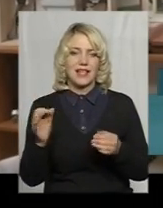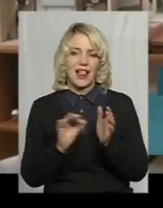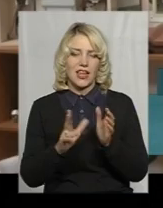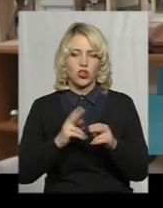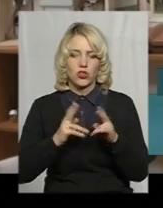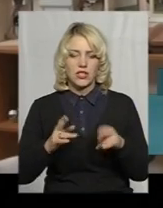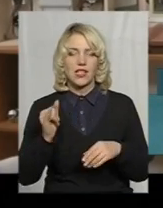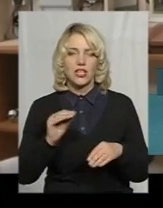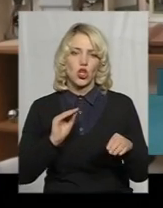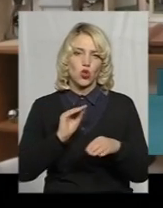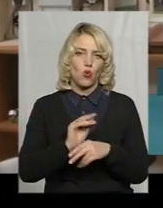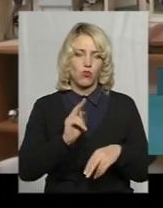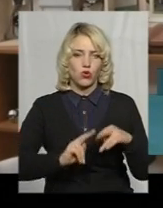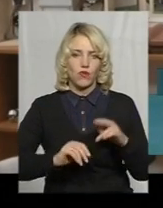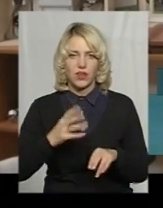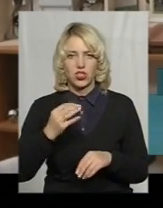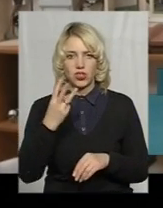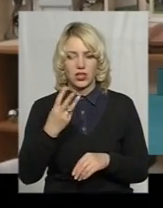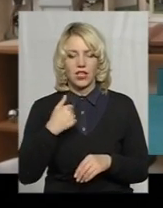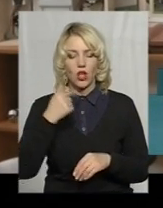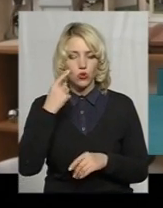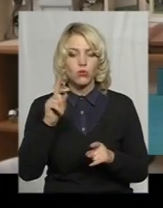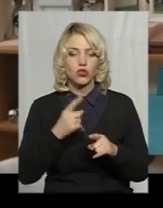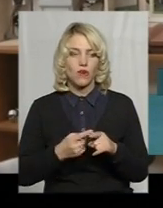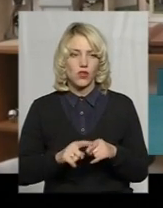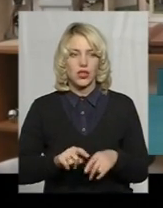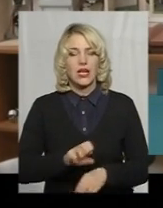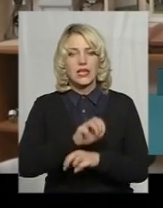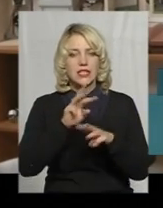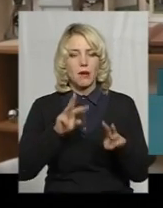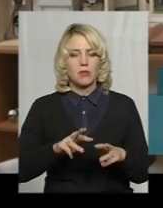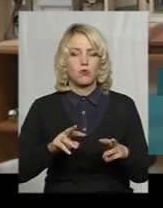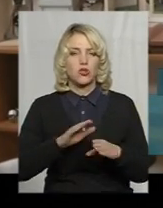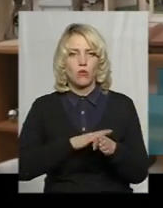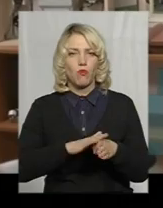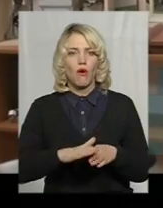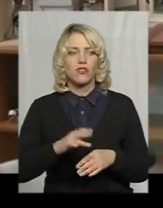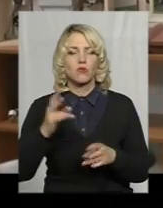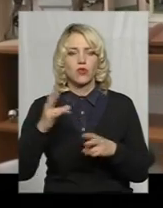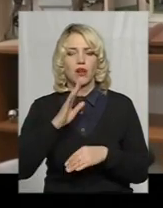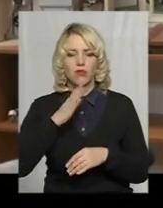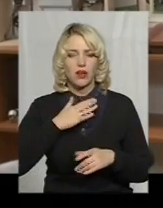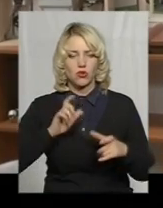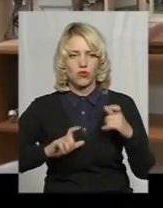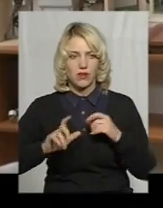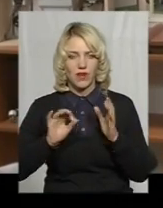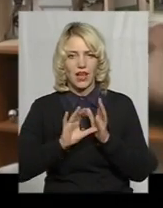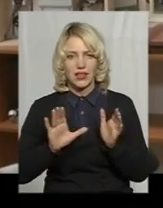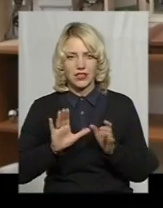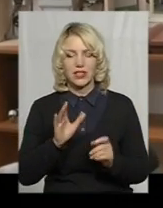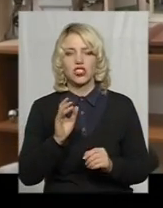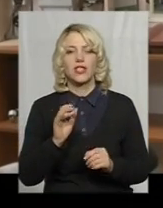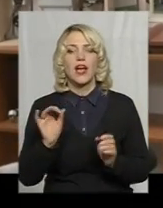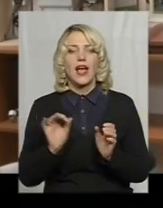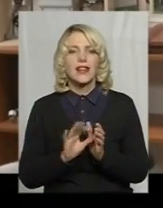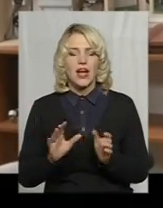Я думаю, що вони повністю забезпечать потреби нашого університету в електричній енергії, а якщо отримуємо ліцензії на